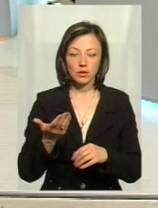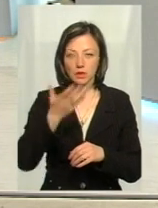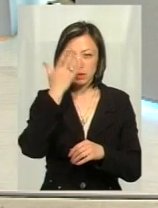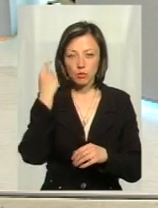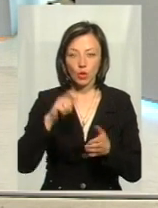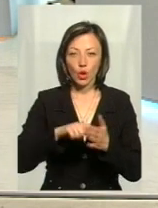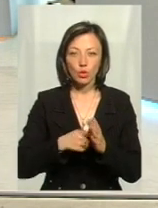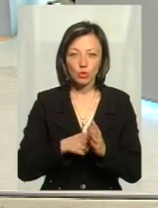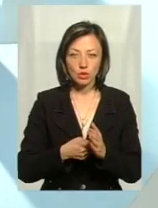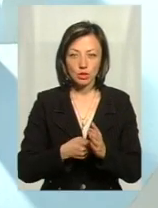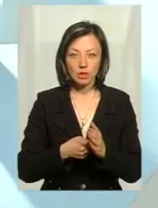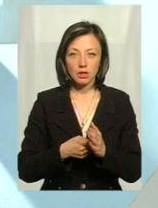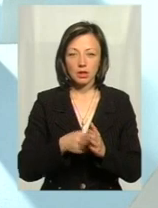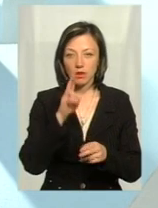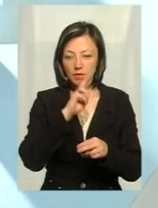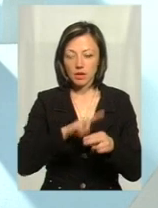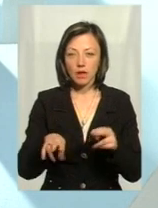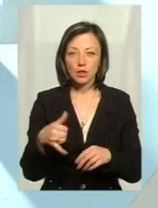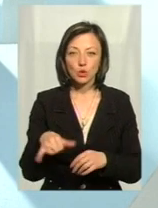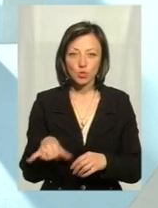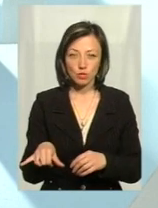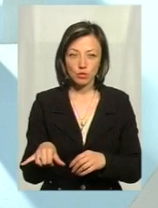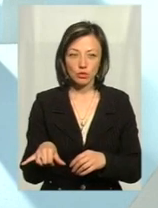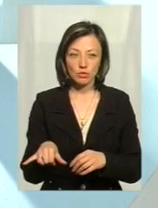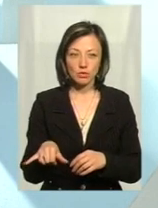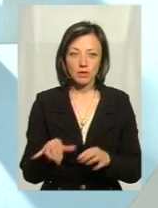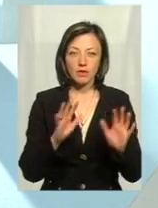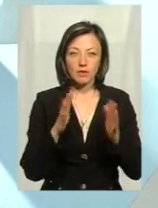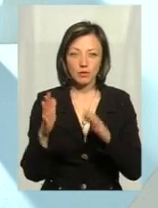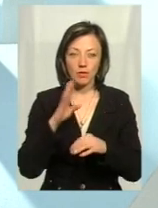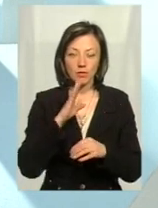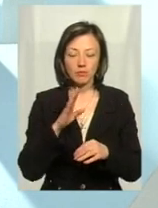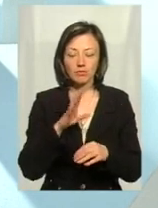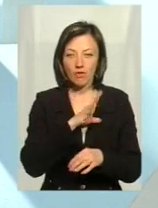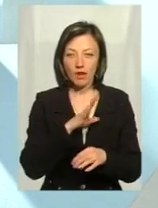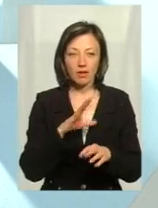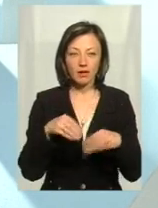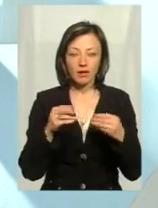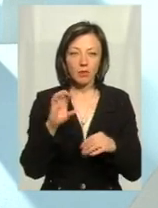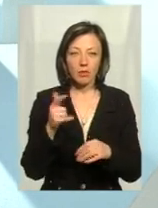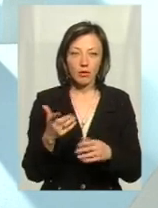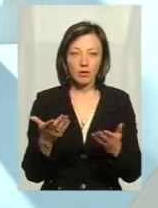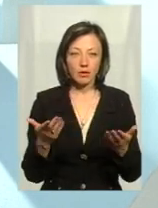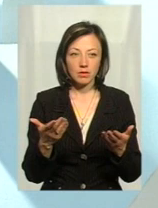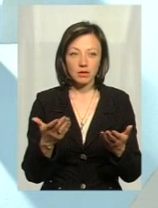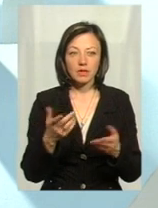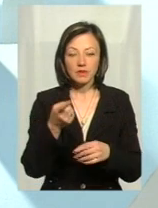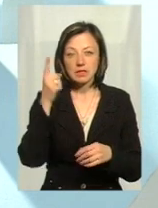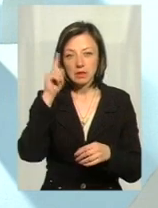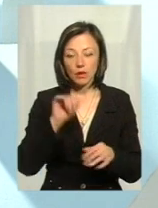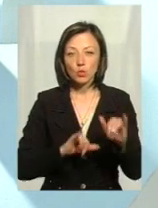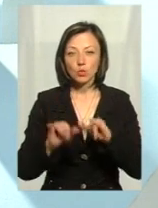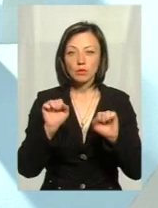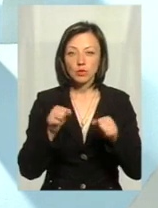забули ключі, втратили сумочку. Ну, як більше всіх випадків бувають. Ну, і не дай Боже, ДТП. Ви знаєте, до кого можете